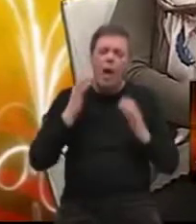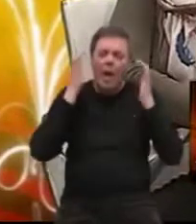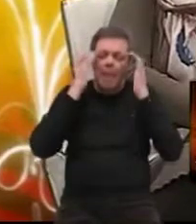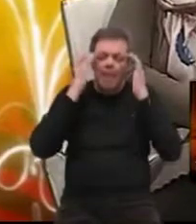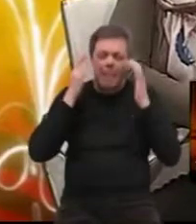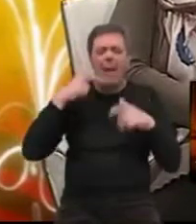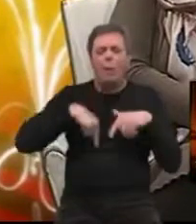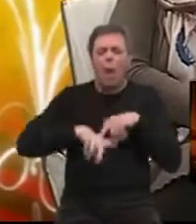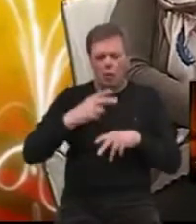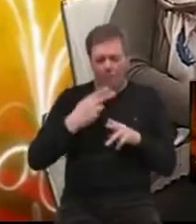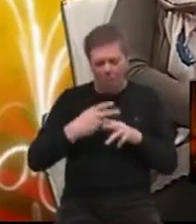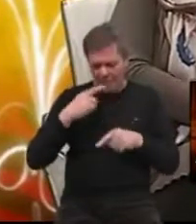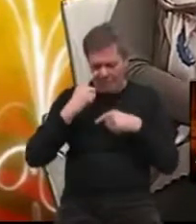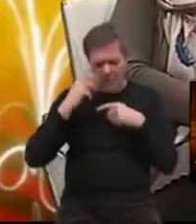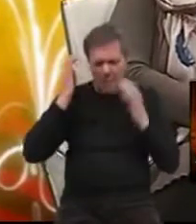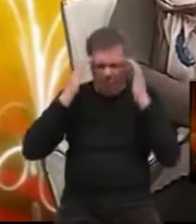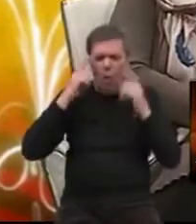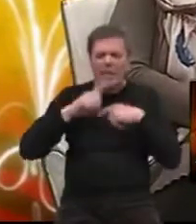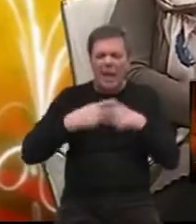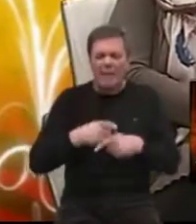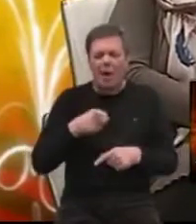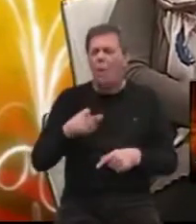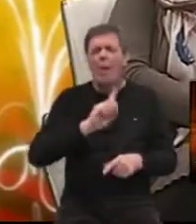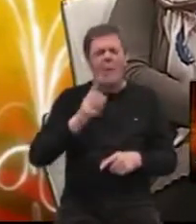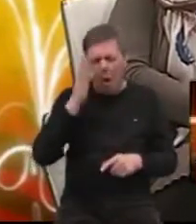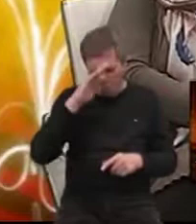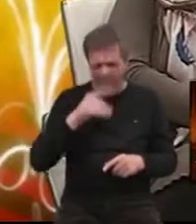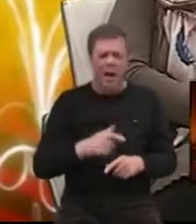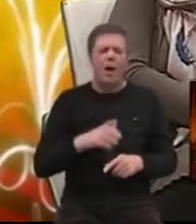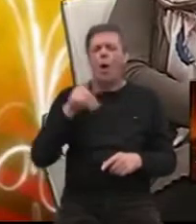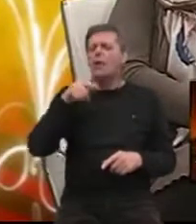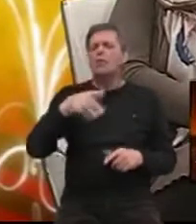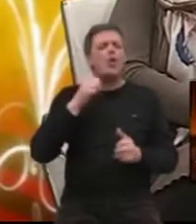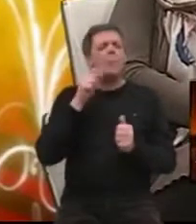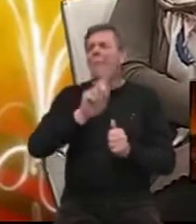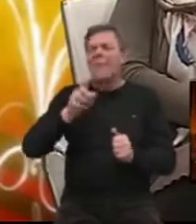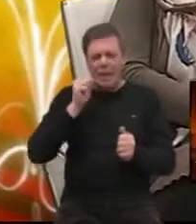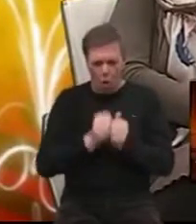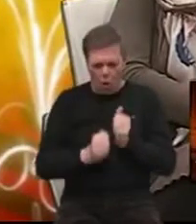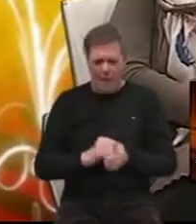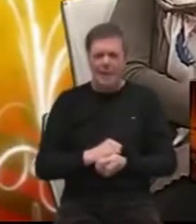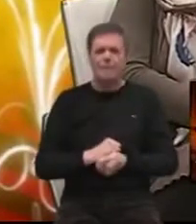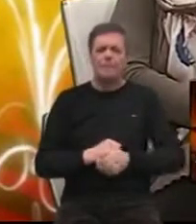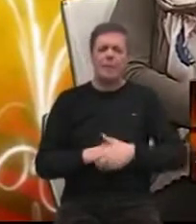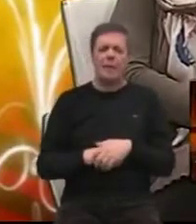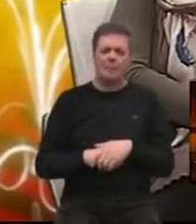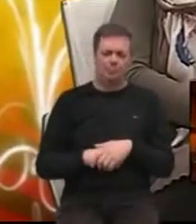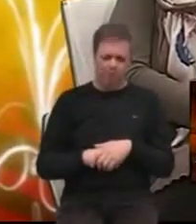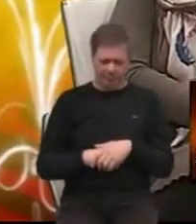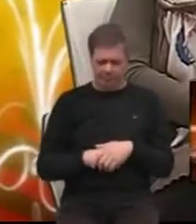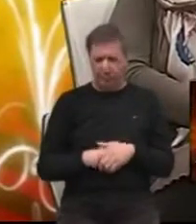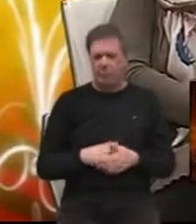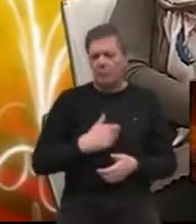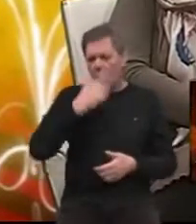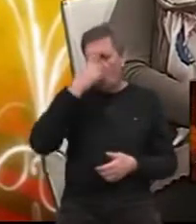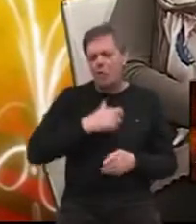bolest. To nije lud. Ta osoba nije ni luda, ni zločista, ni ne znam kako ih sve nazivaju. Ta